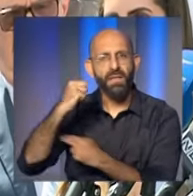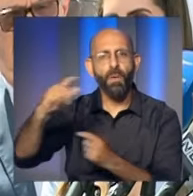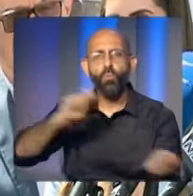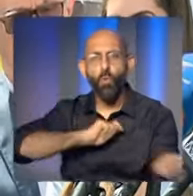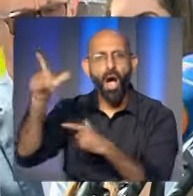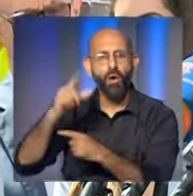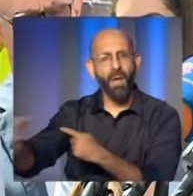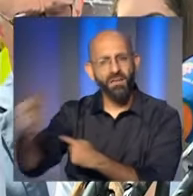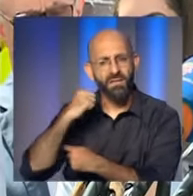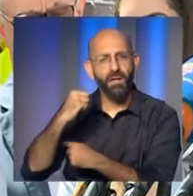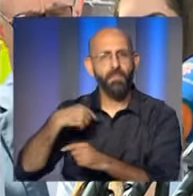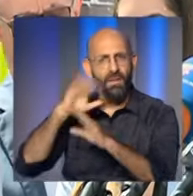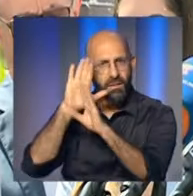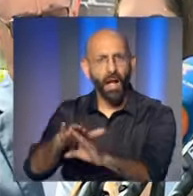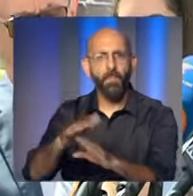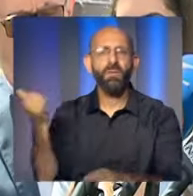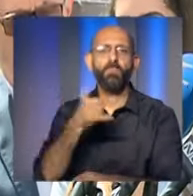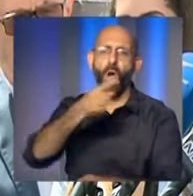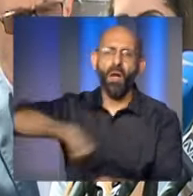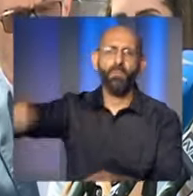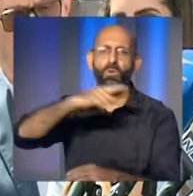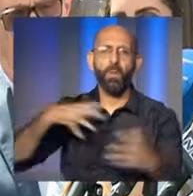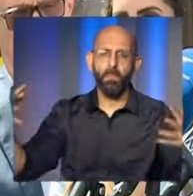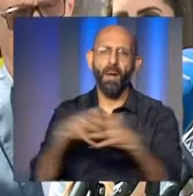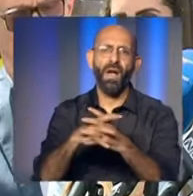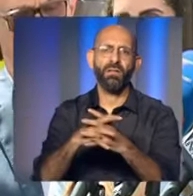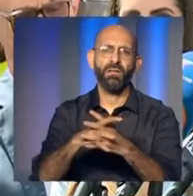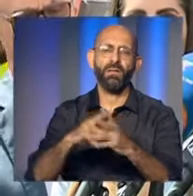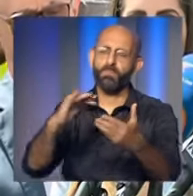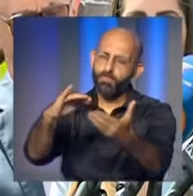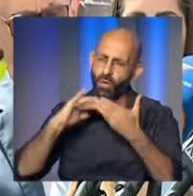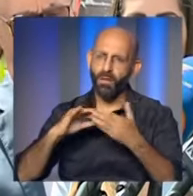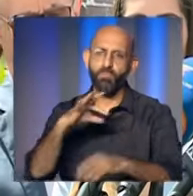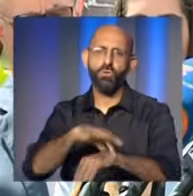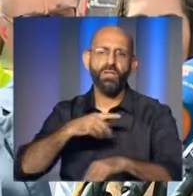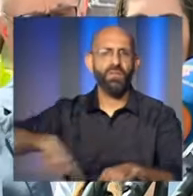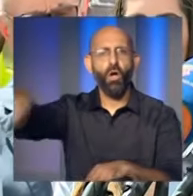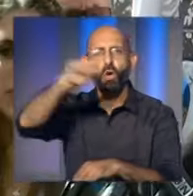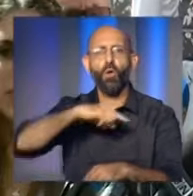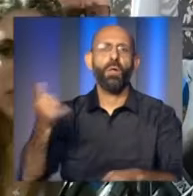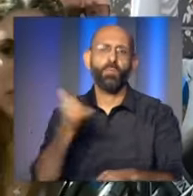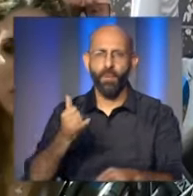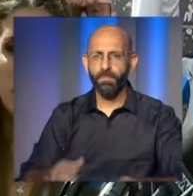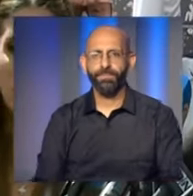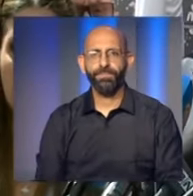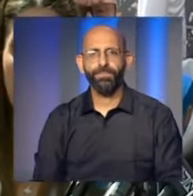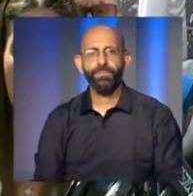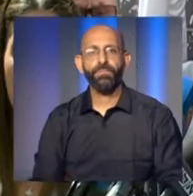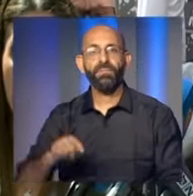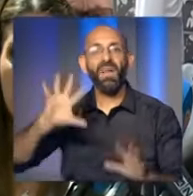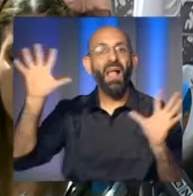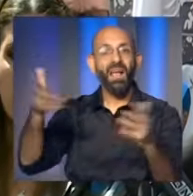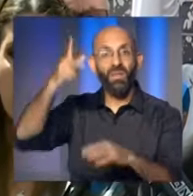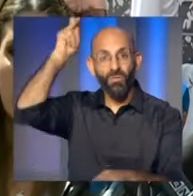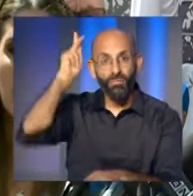ومهما تحاول توقعنا نحن لو قعنا نرجع شعب عظيم ومقاوم وأي اعتداء